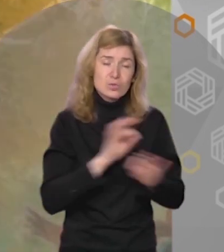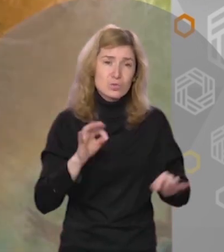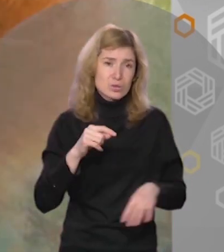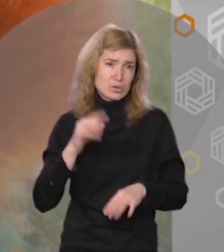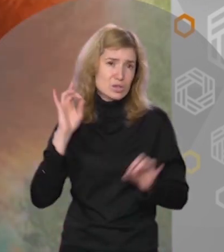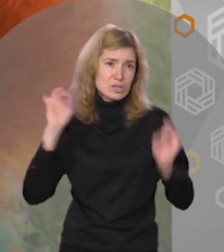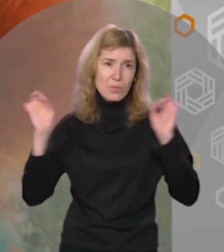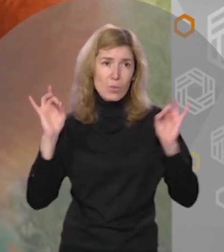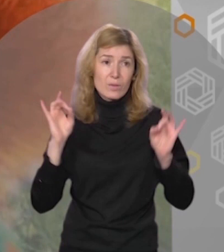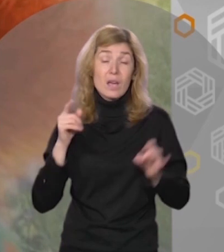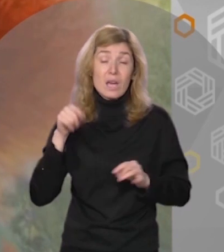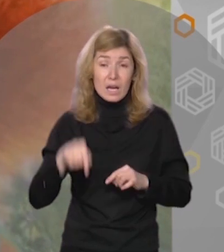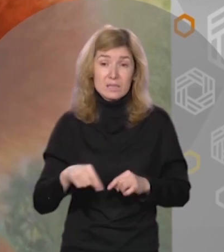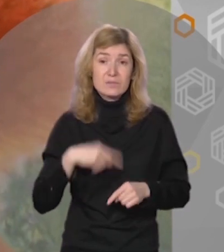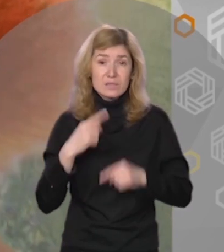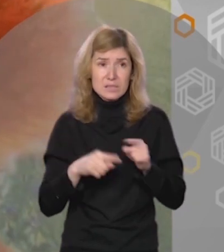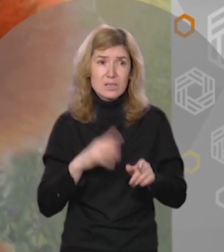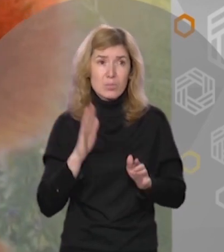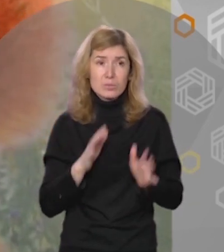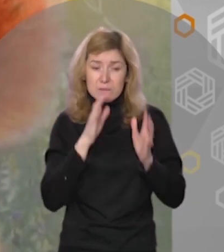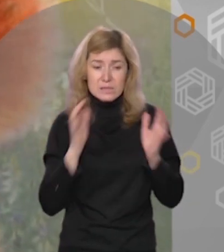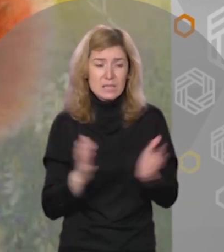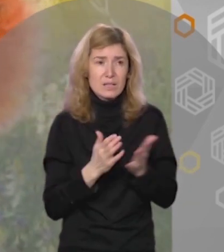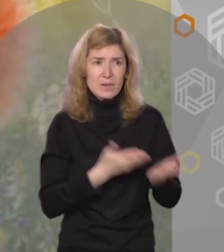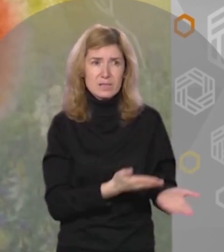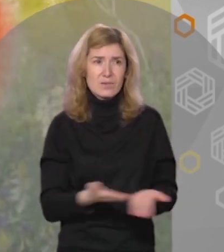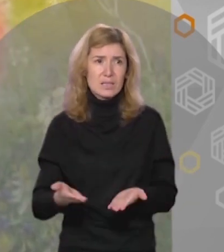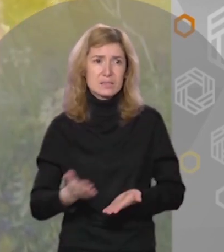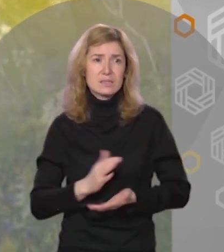звуков И они всегда будут согревать вас